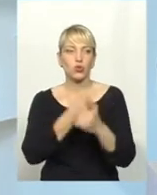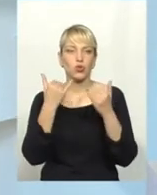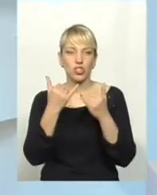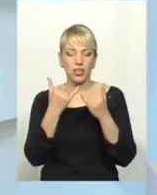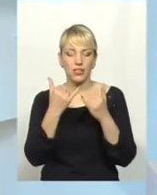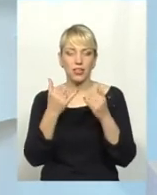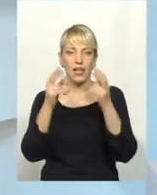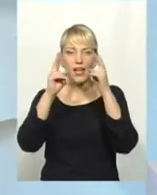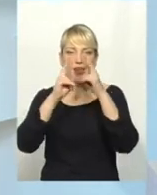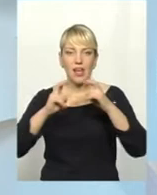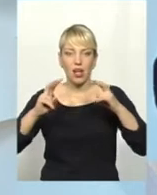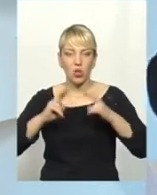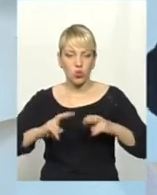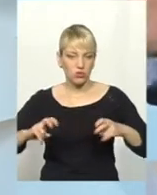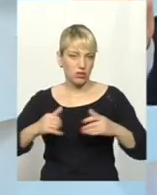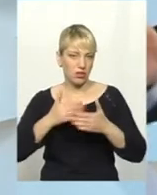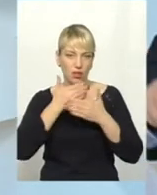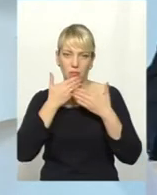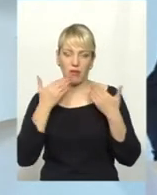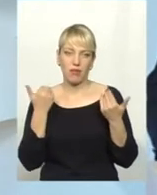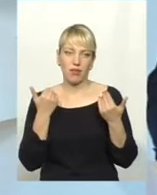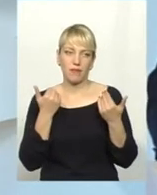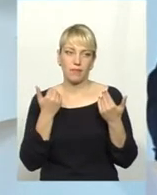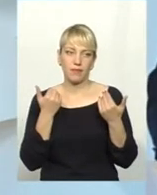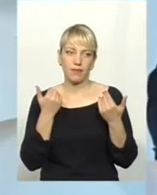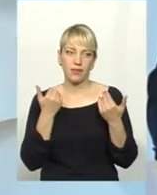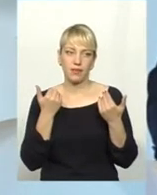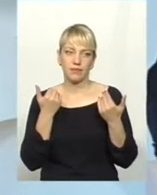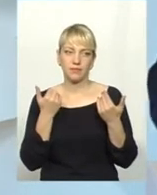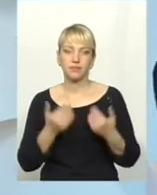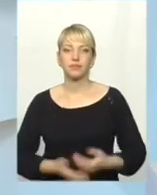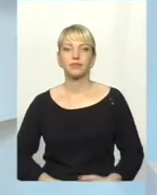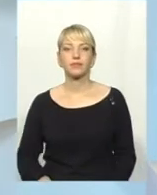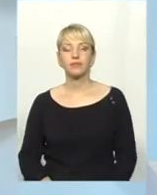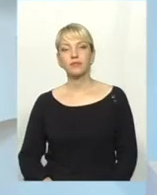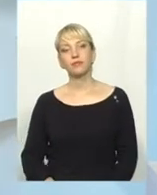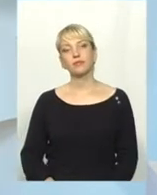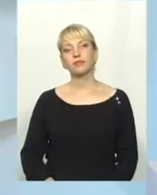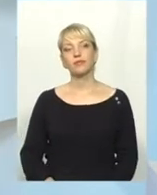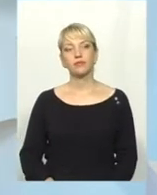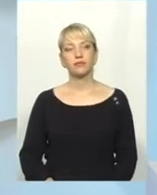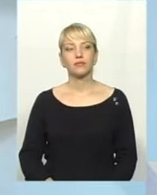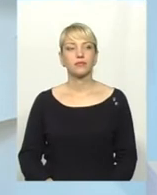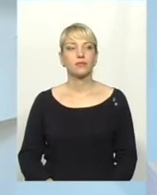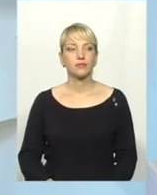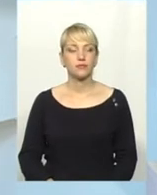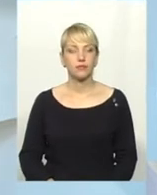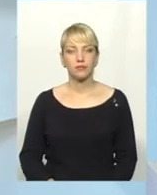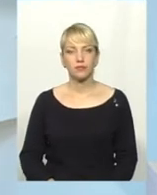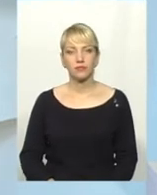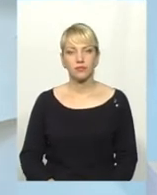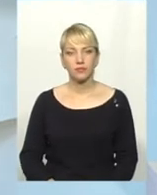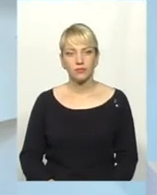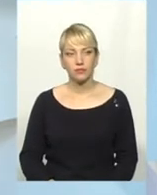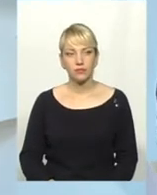діагностики немає. Возьмемо діагностику хламідіозу, такого, до прикладу. Метод Романовського гімзу, який,